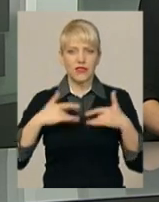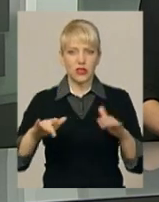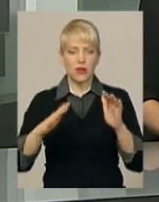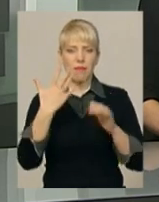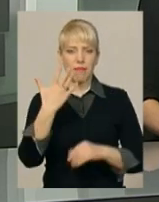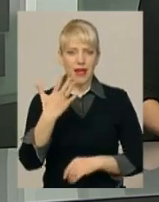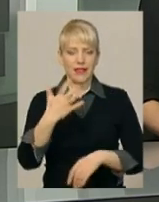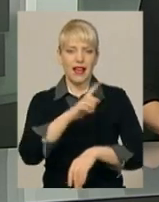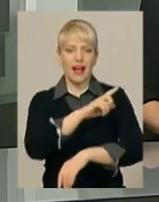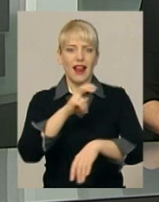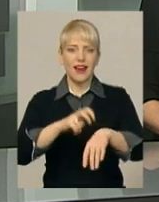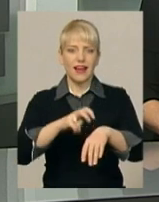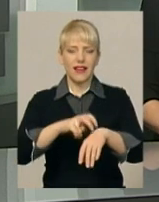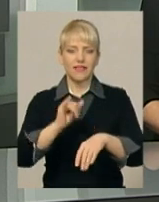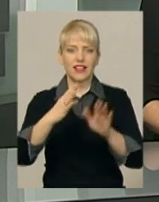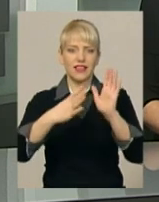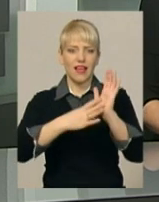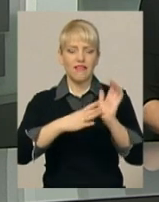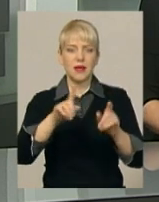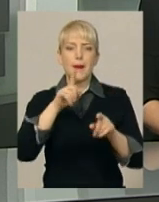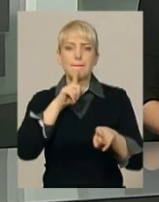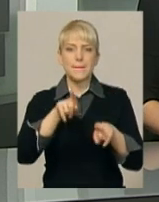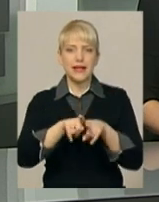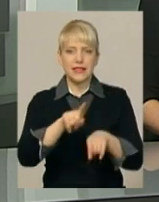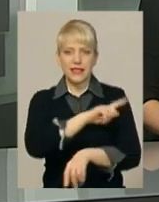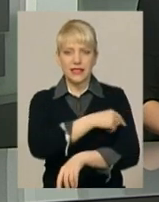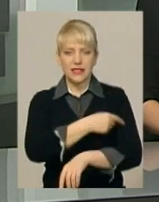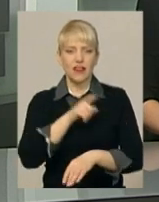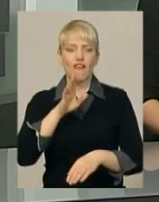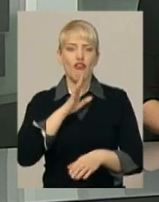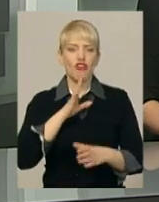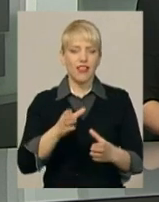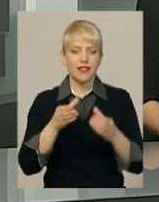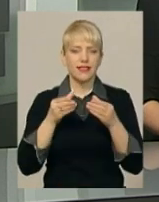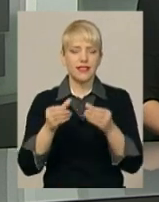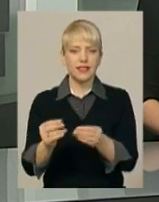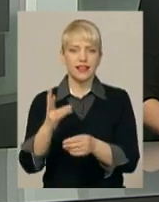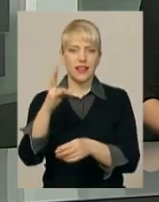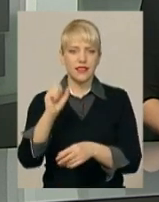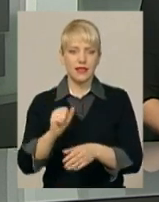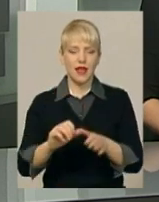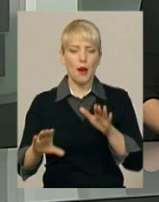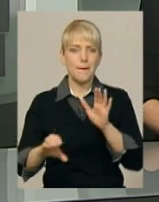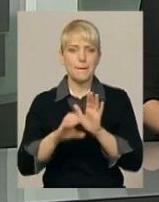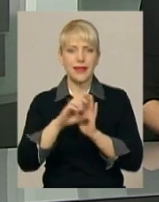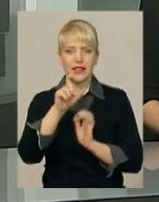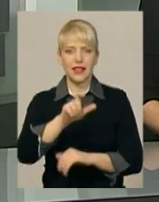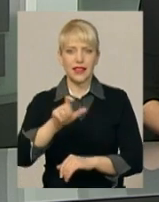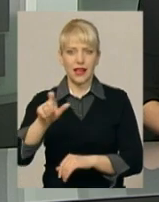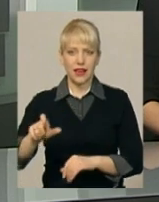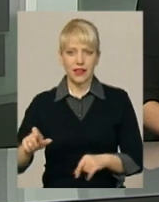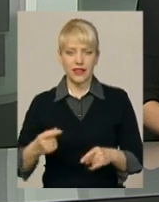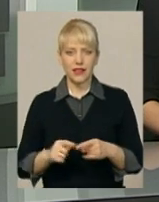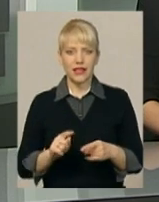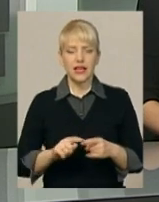медсестер. Вона, каже Володимир Гавенко, тиснула на підлеглих. Екс-завідувачка анестезіологічного відділення Валентина